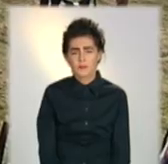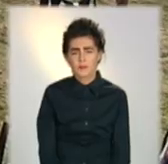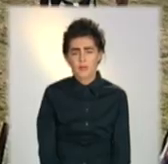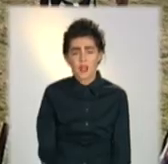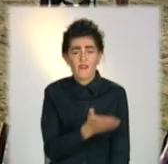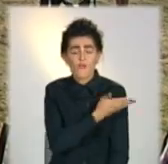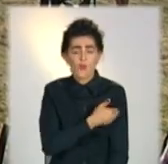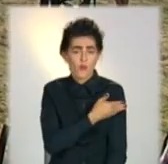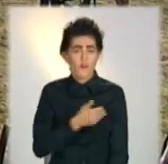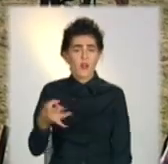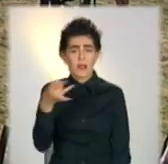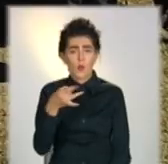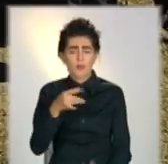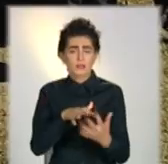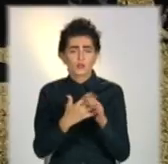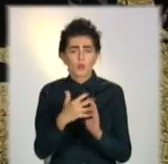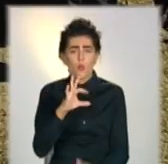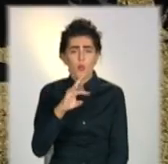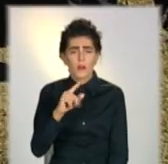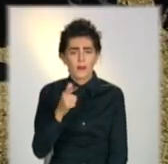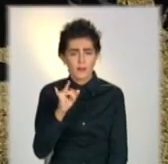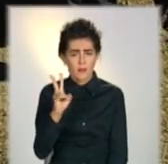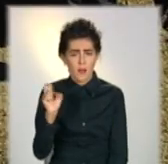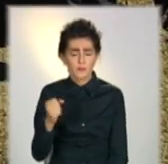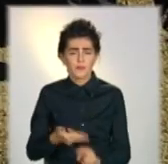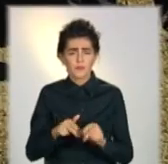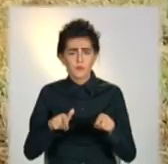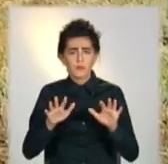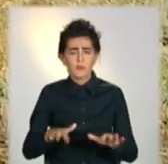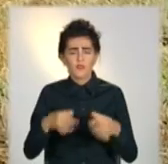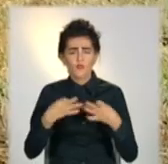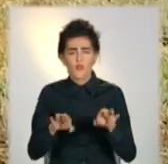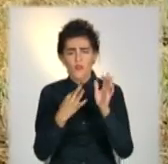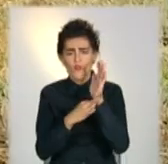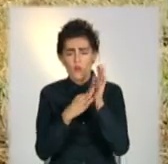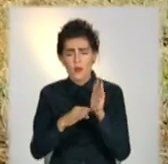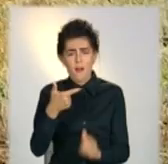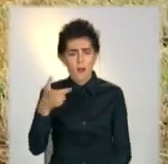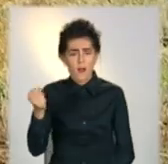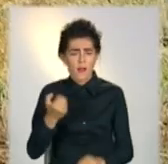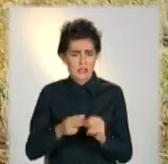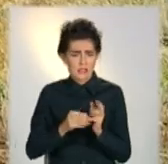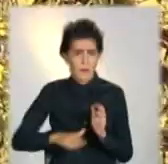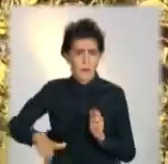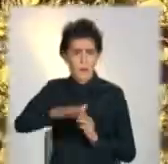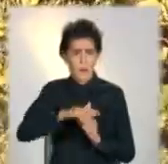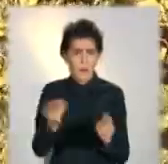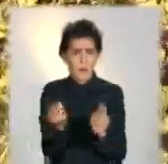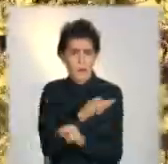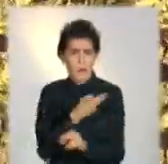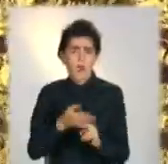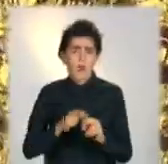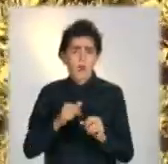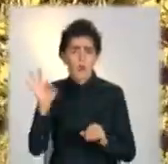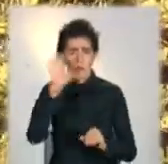Волноваський район – селище Ольгинка. Від вибухонебезпечних снарядів тут звільнили понад 80 гектарів землі. Тепер обробляти та